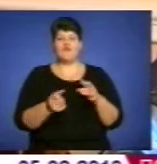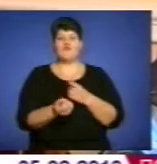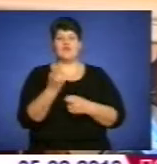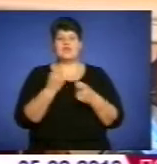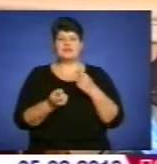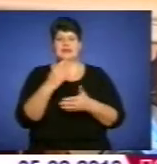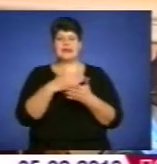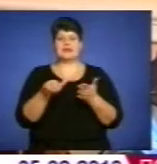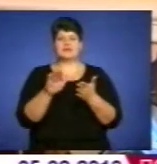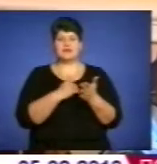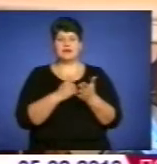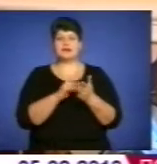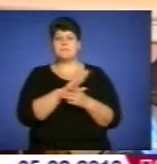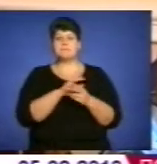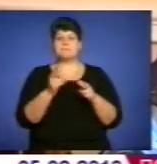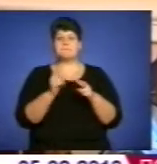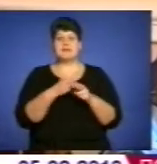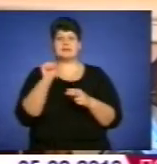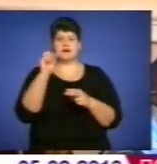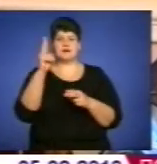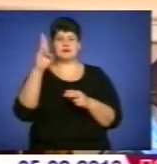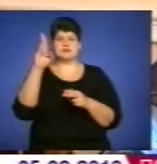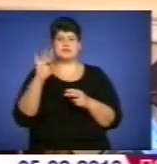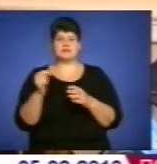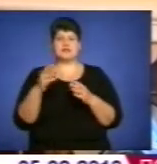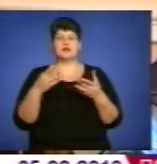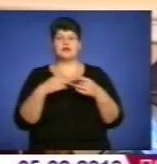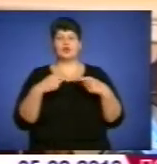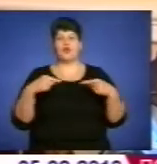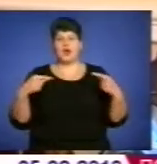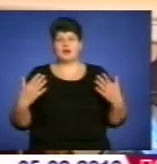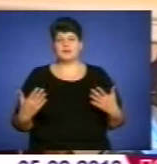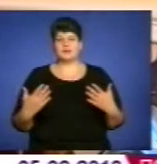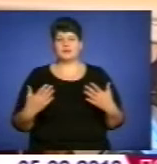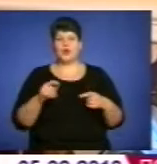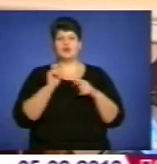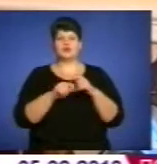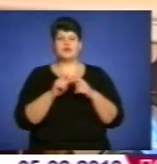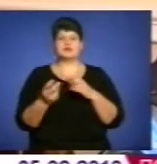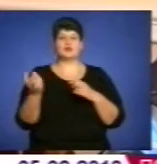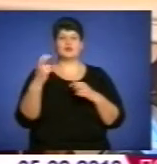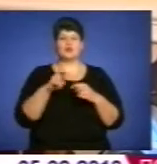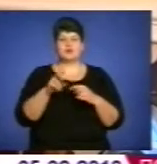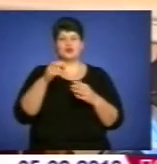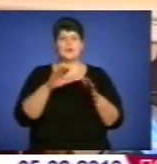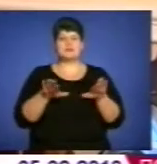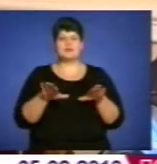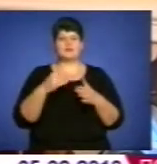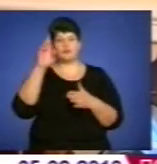незаконних виробництв під акцизних товарів, перекриття каналів їх контрабандного постачання в Україну, контроль за надходженням до місцевих бюджетів,